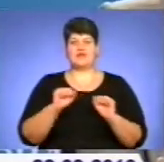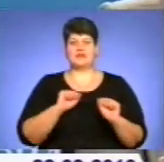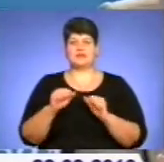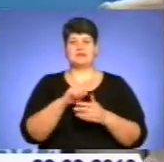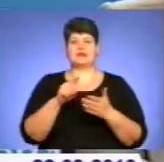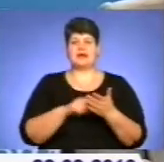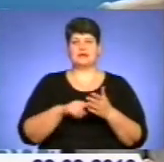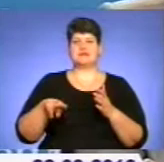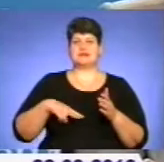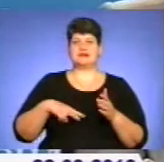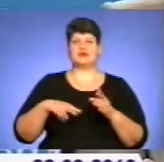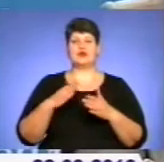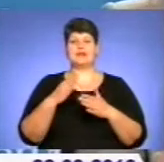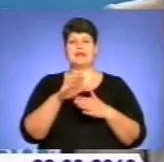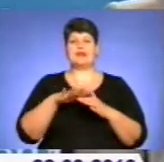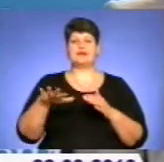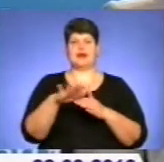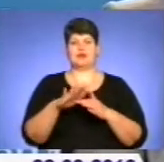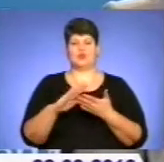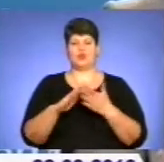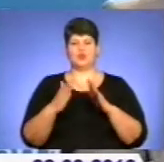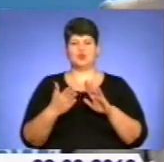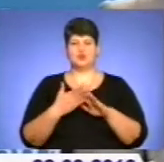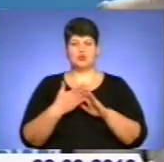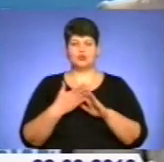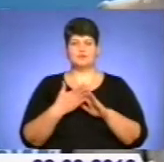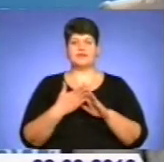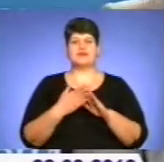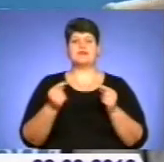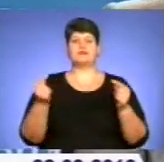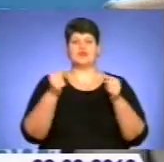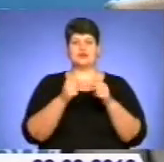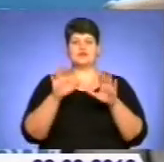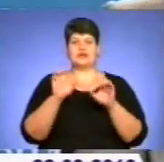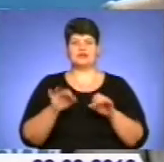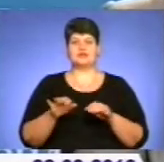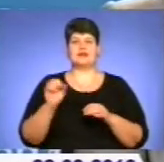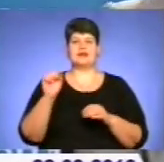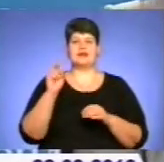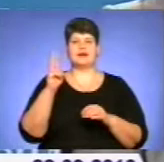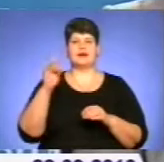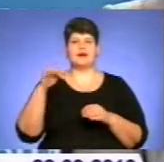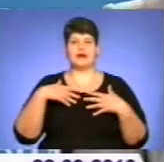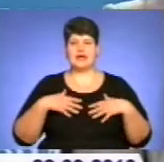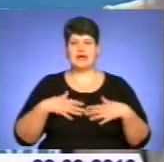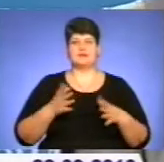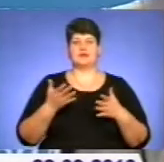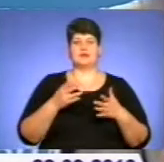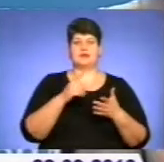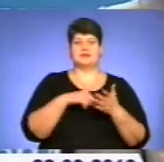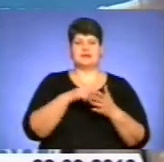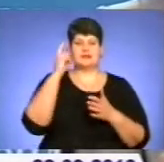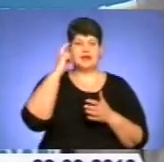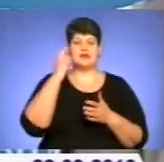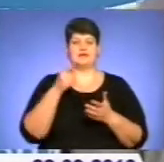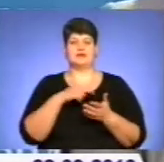адміністративно-територіального устрою, відповідного статусу і Автономної Республіки Крим, і міст Києва, і міст